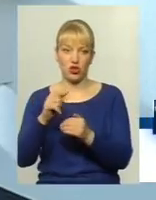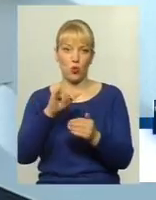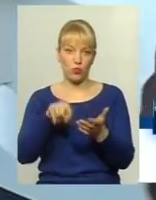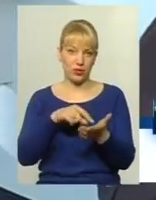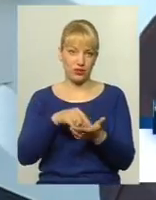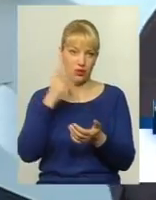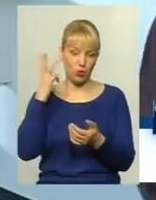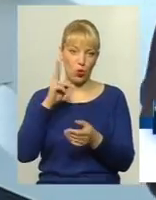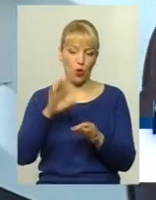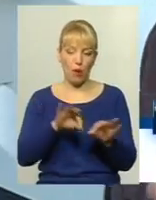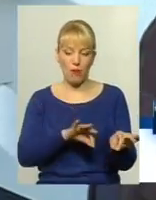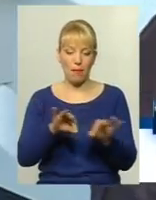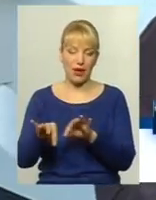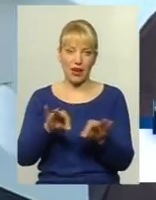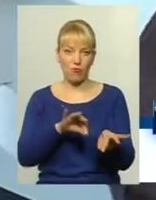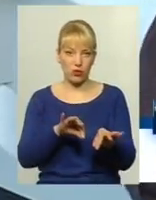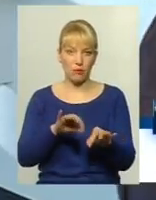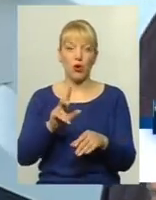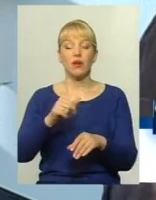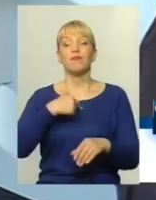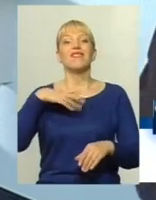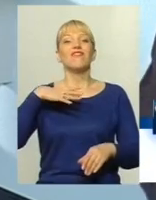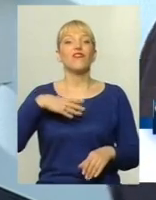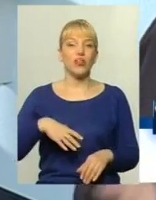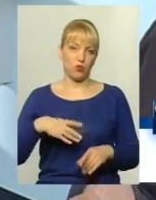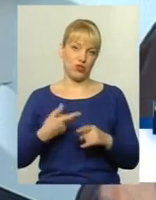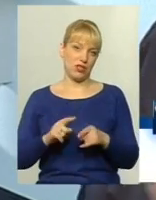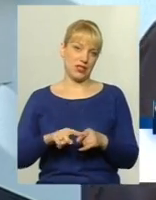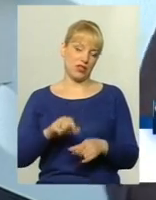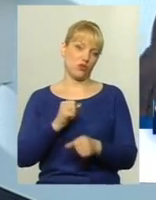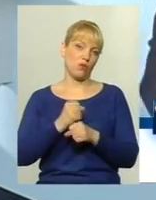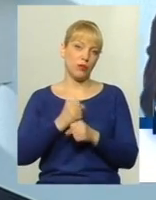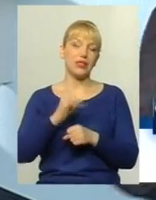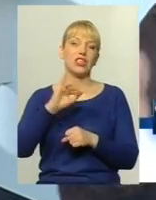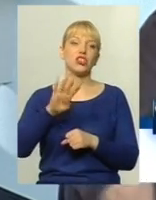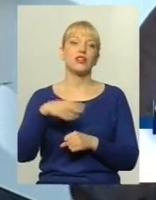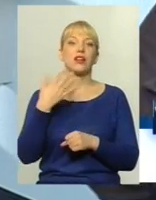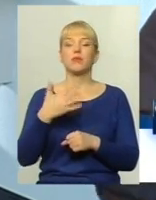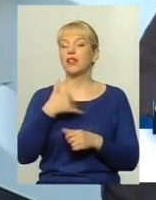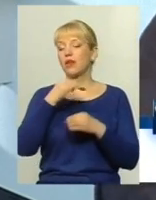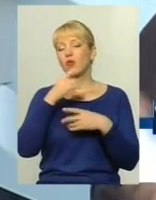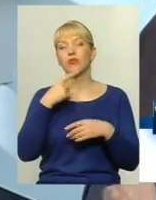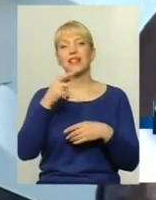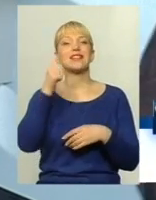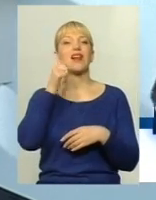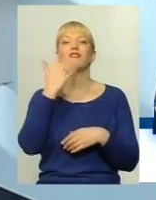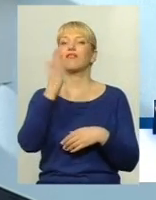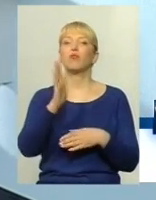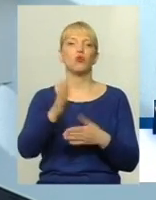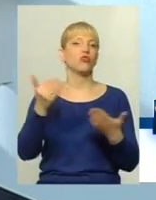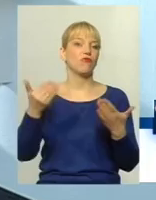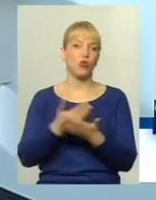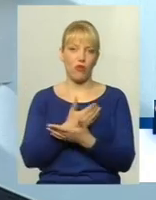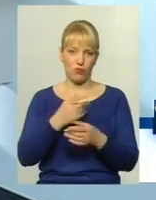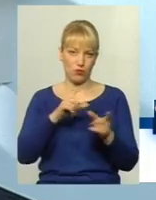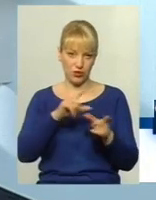Хмельницькому, коли ми перевозимо. Але ми вимушені це робити. І 4,50 ми не можемо сказати, що завтра ви будете їздити цей. Ну,